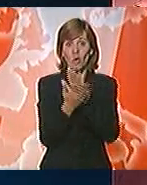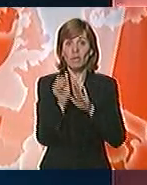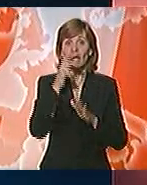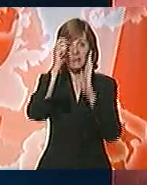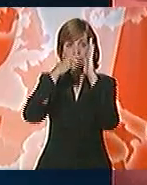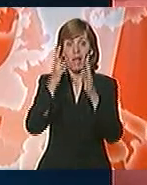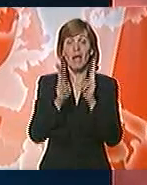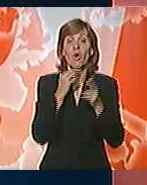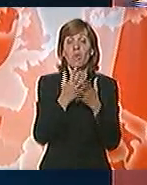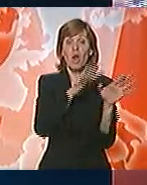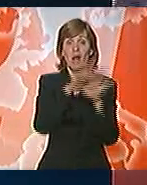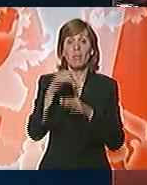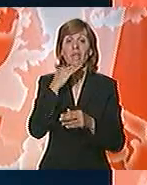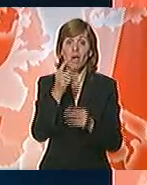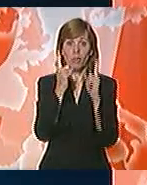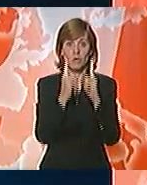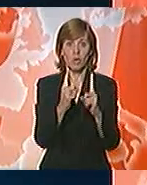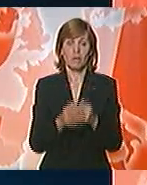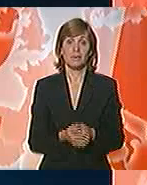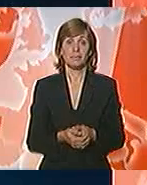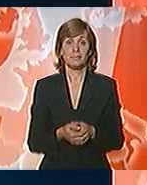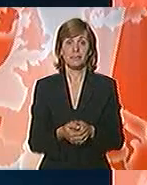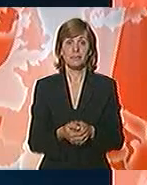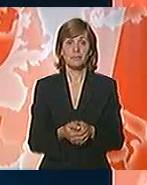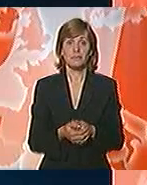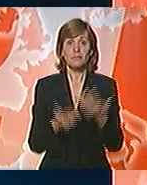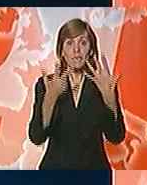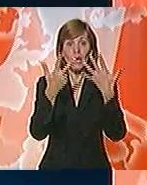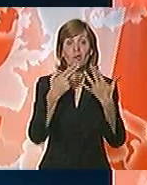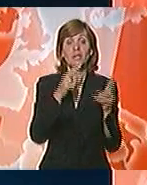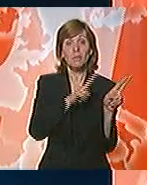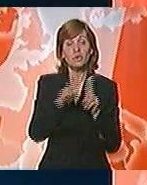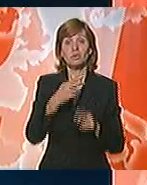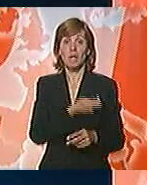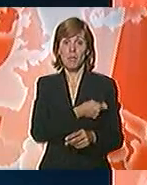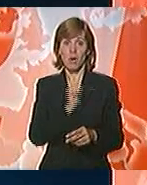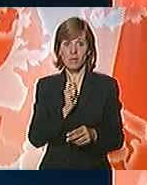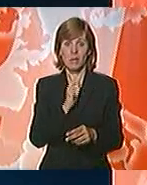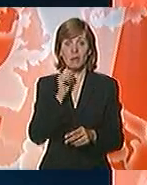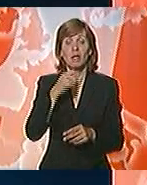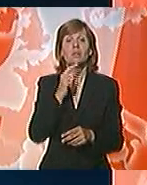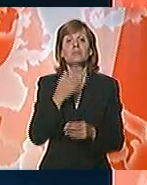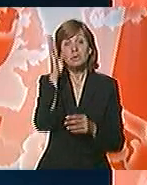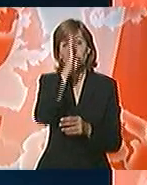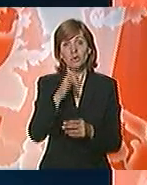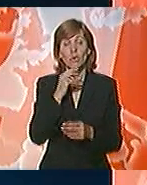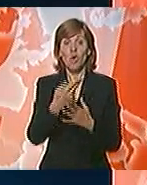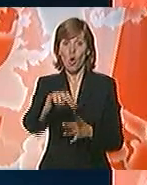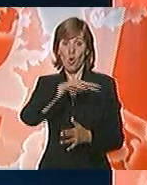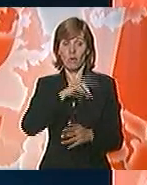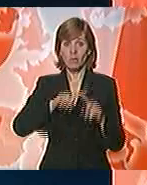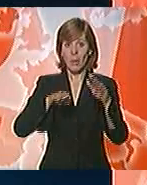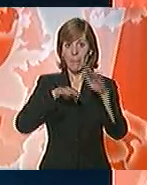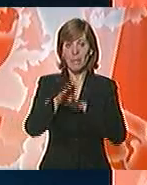videosnimci napada ako postoje. Osam sudskih policijaca za koje se sumnja da su odgovorni za